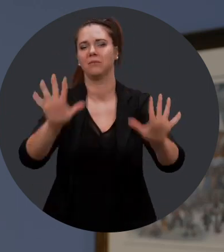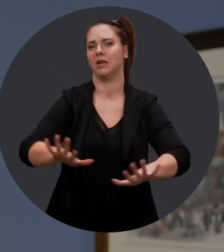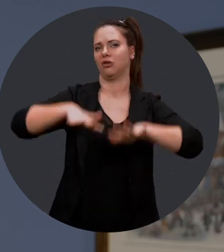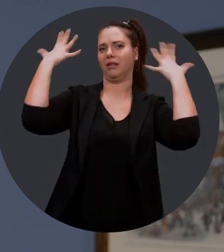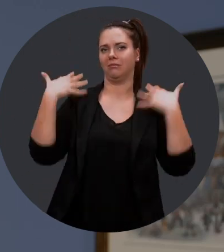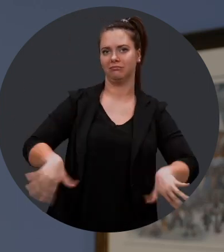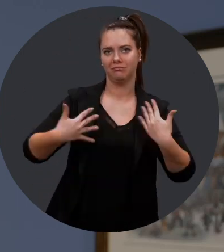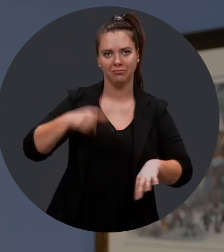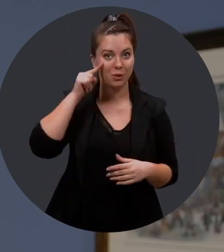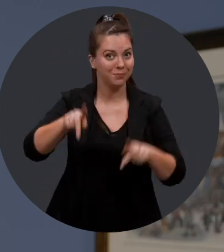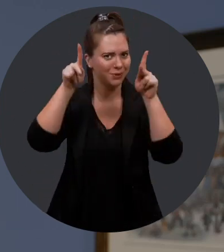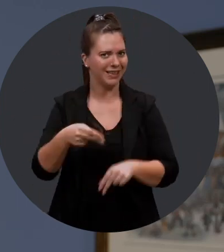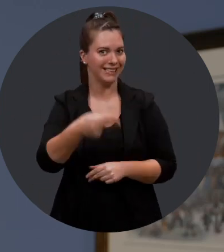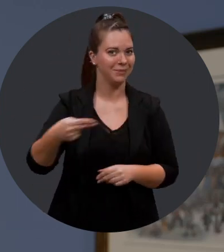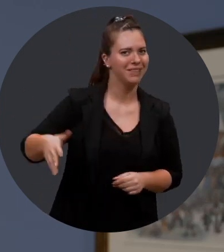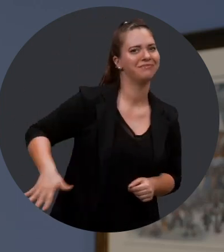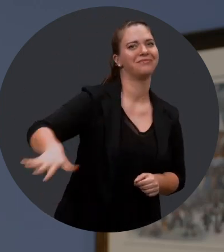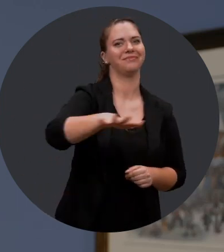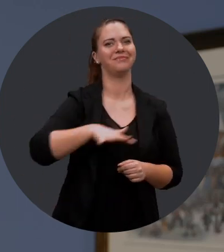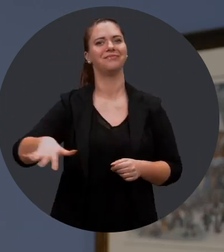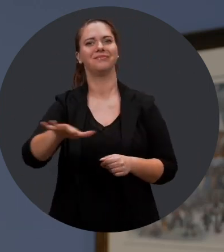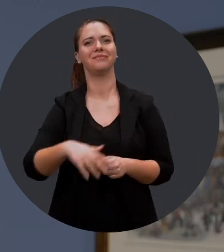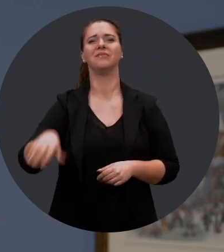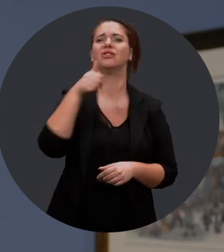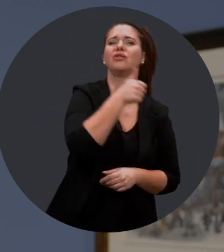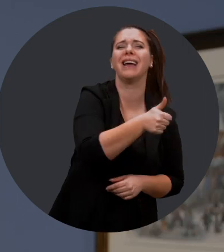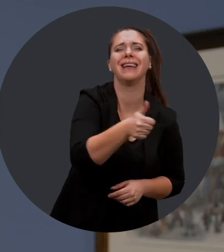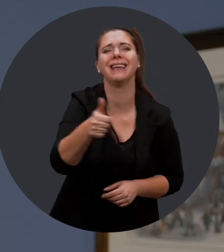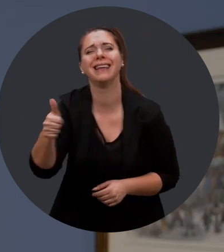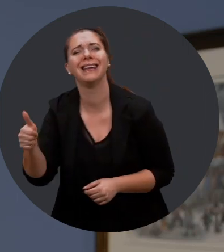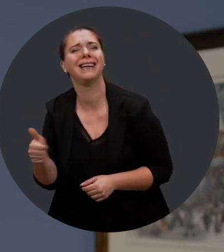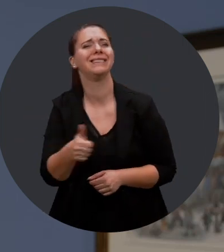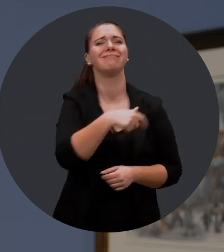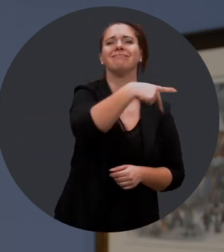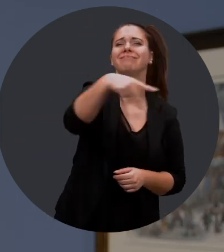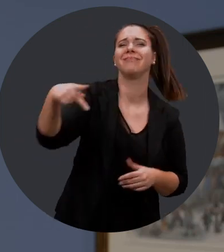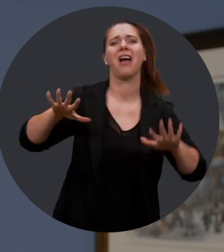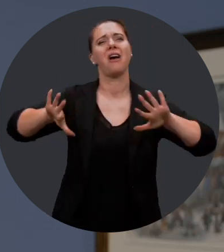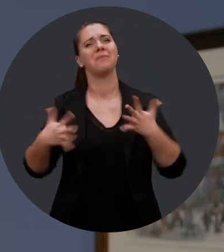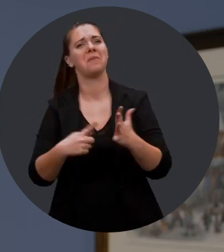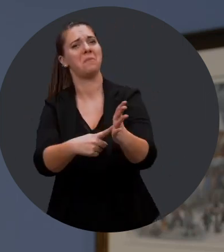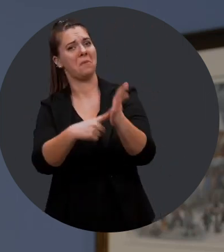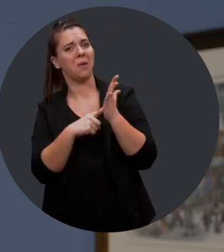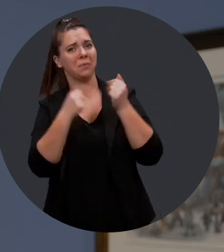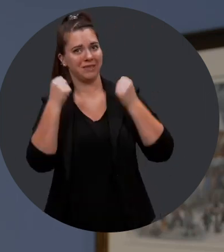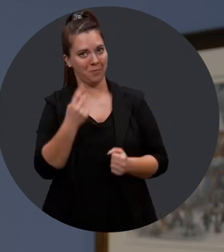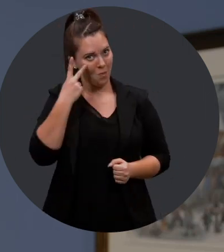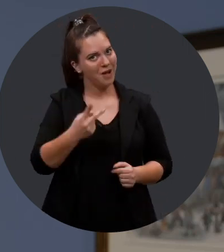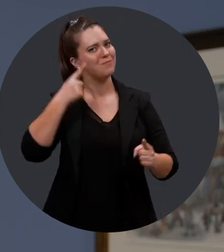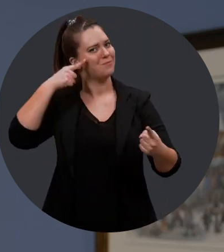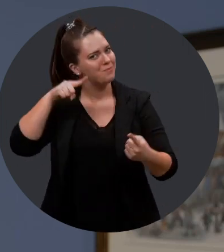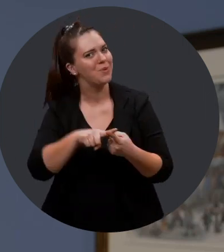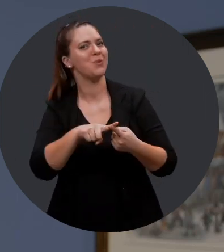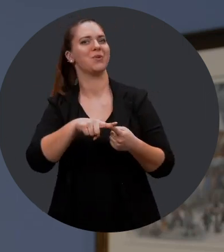impressionnant engagement auprès des personnes handicapées. Chacun et chacune, à votre façon, avait démontré qu'il est possible